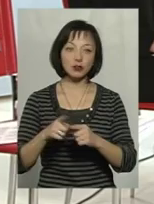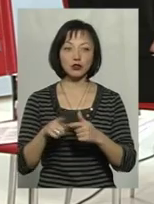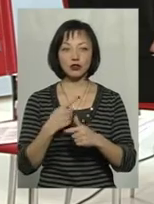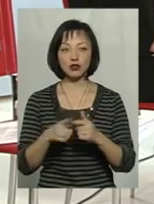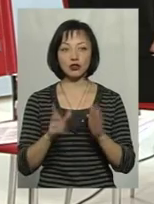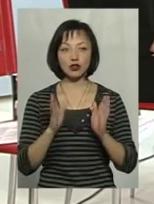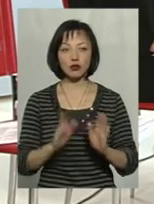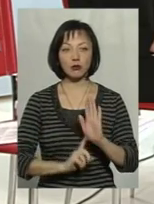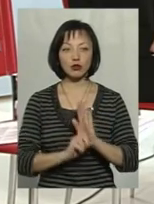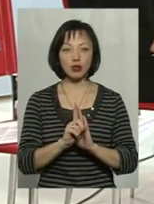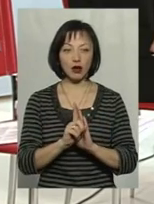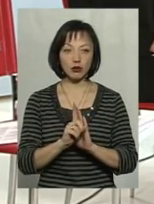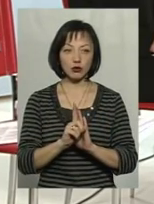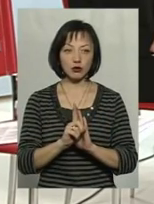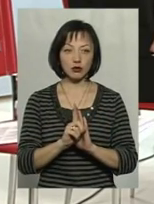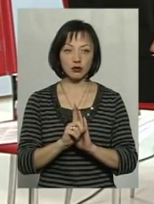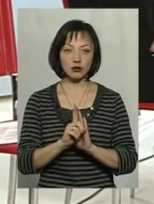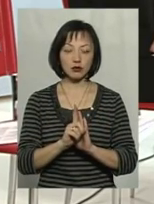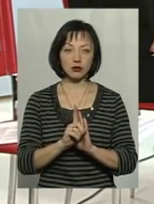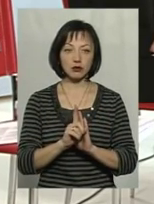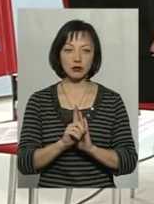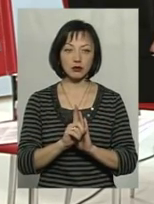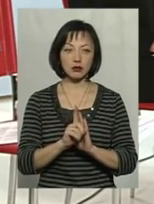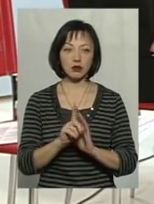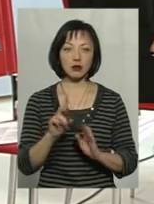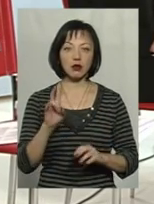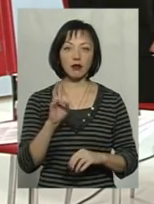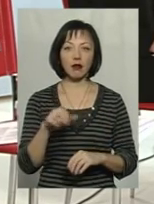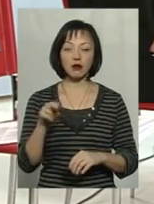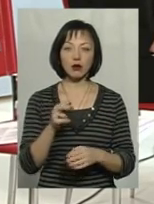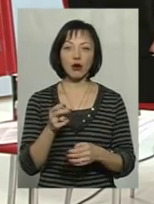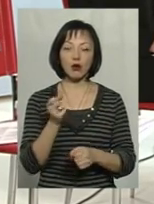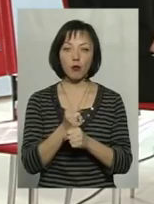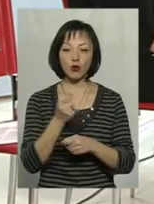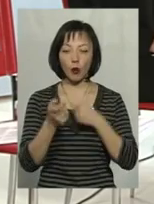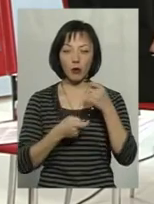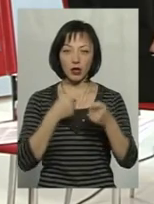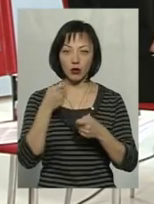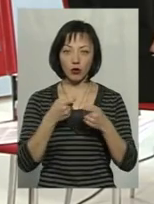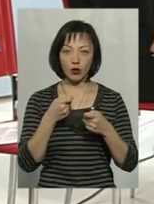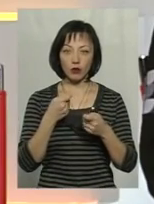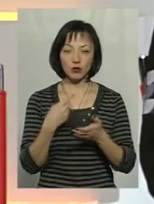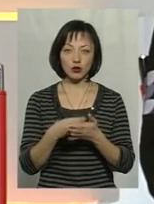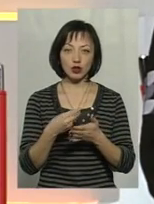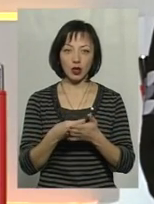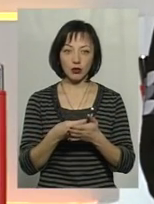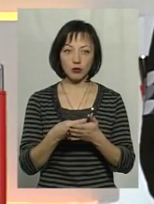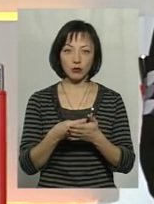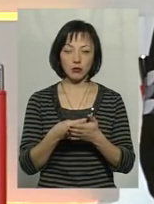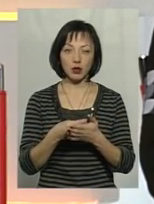лише початок шляху над роботою? Копіткою роботою над бюджетом